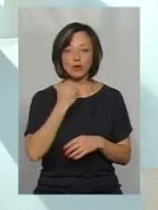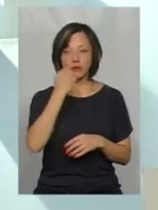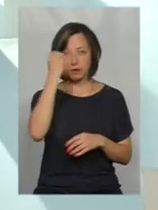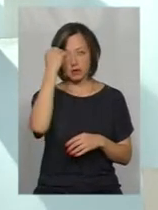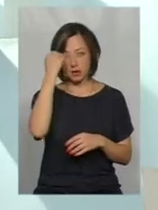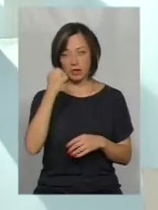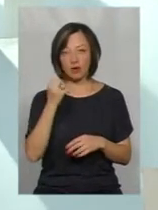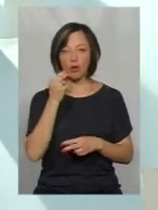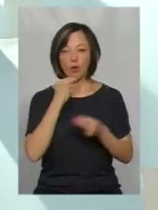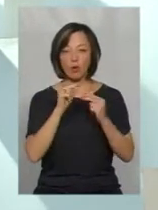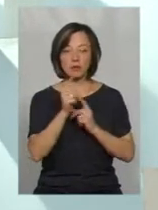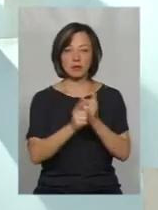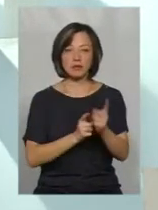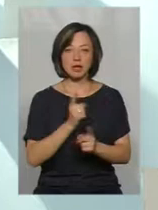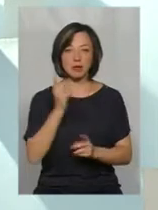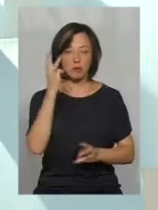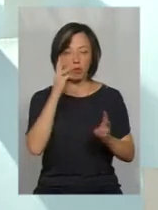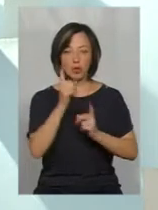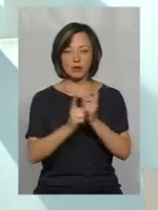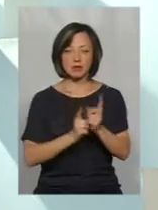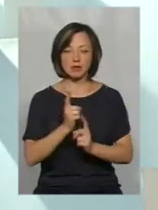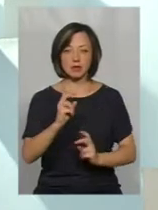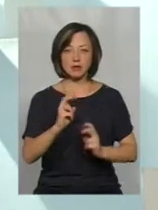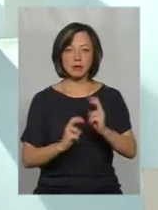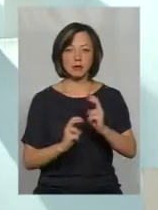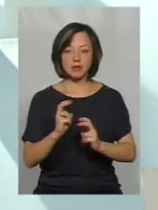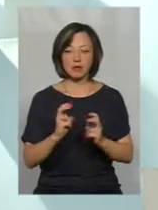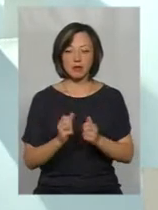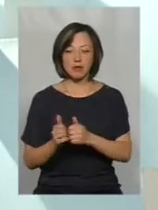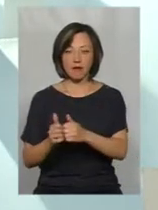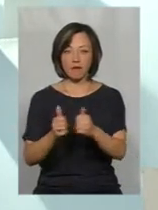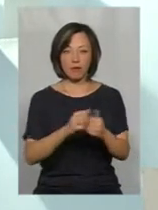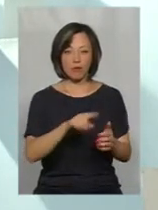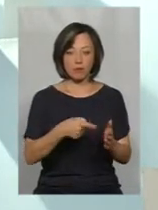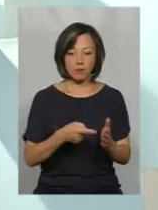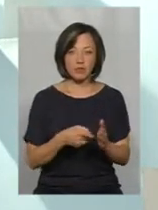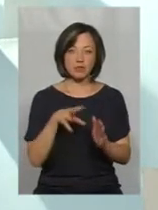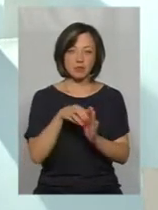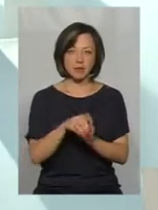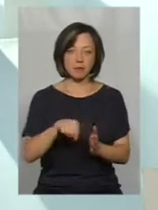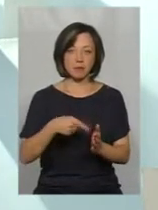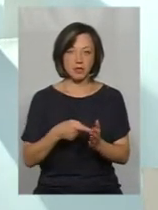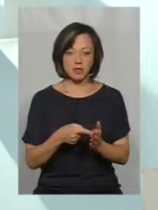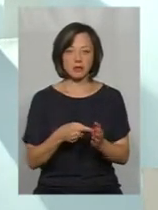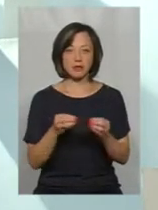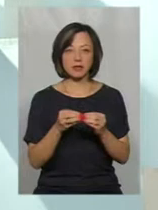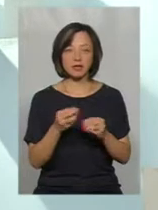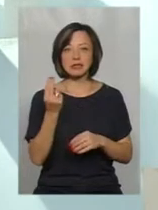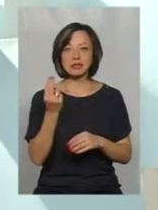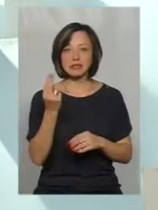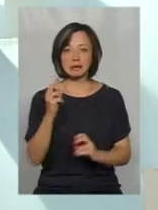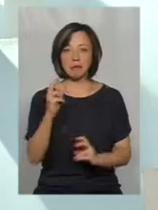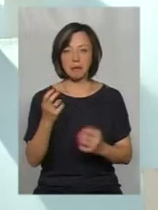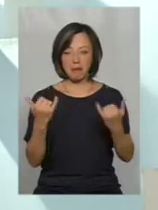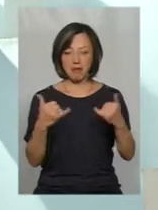оптимізації, модернізації підприємств навколо міста і в місті, це той самий і цементний завод,